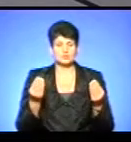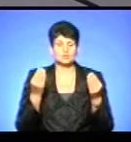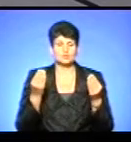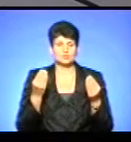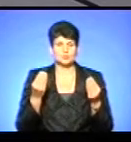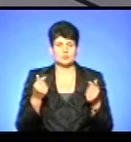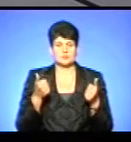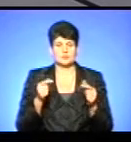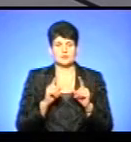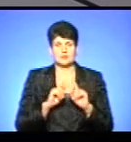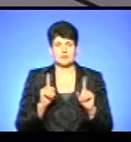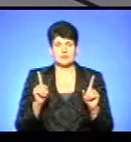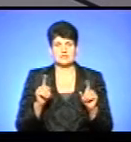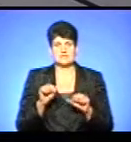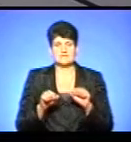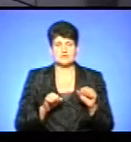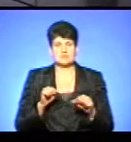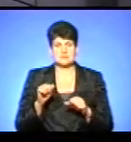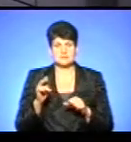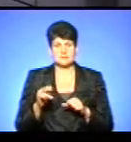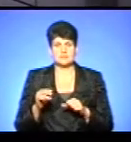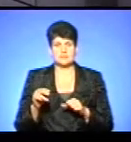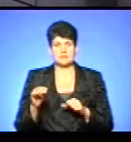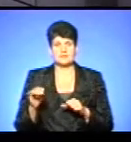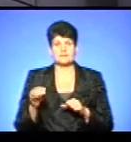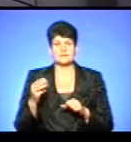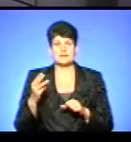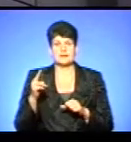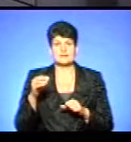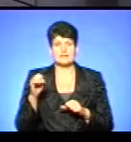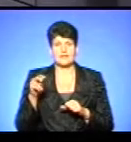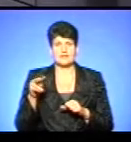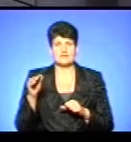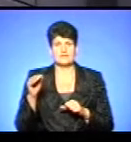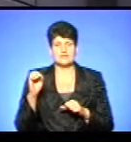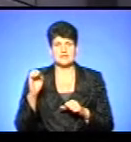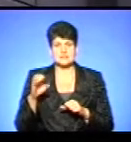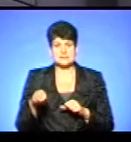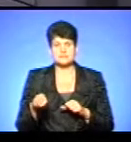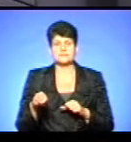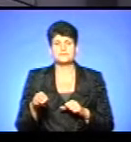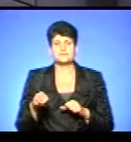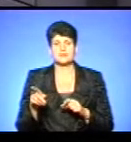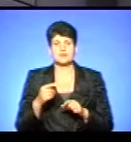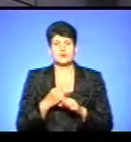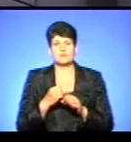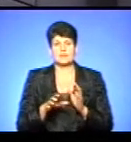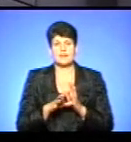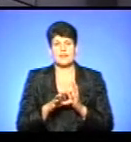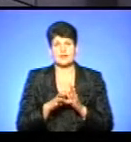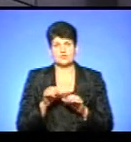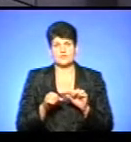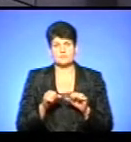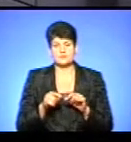новинки, суперкласні велосипеди. Один з них, який був електровелосипед, Делфаст. Це українська фірма Делфаст, яка виготовляє електровелосипеди,